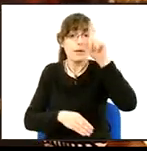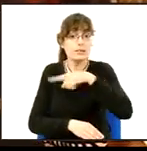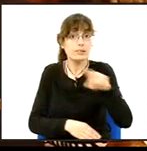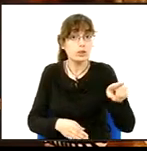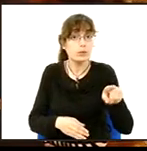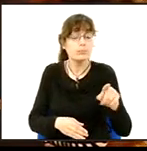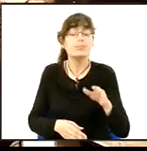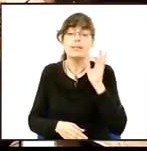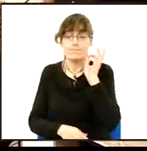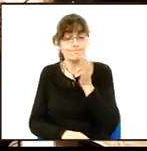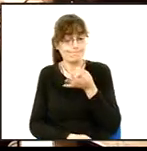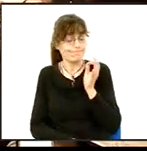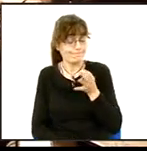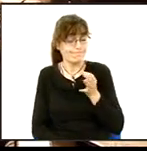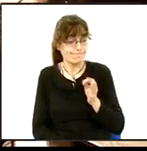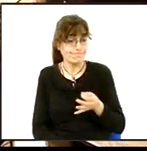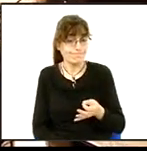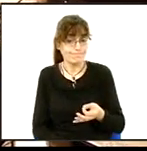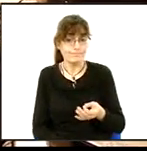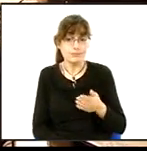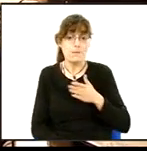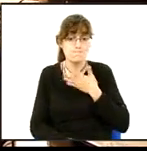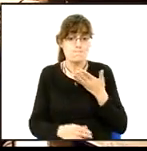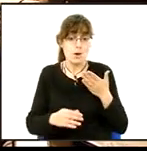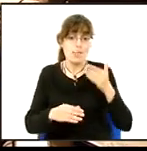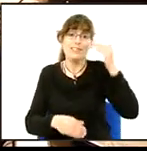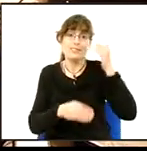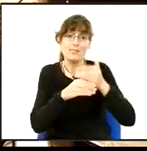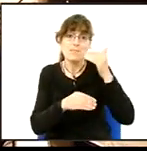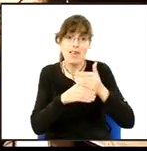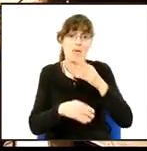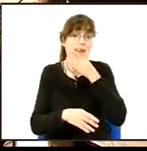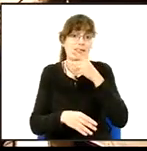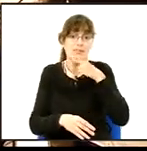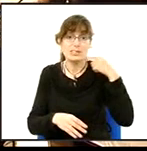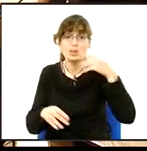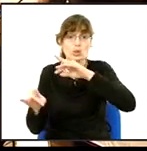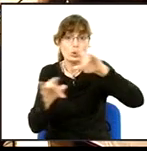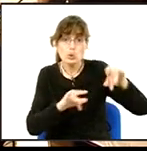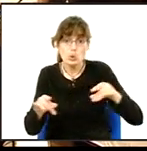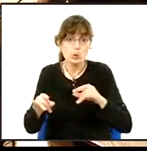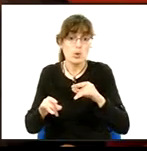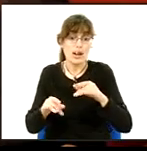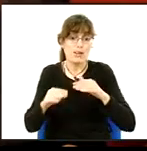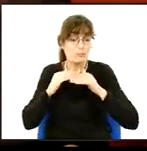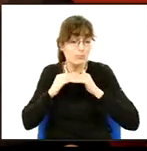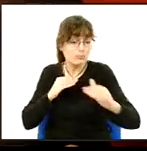Sí, la veritat igual el senyor Serrat en diu que ja està totalment arreglat. No ho sé perquè ja no hi he pogut passar avui. Però